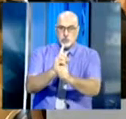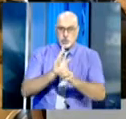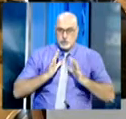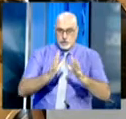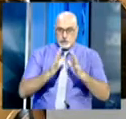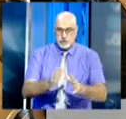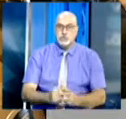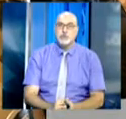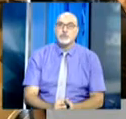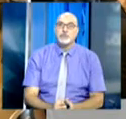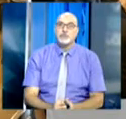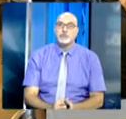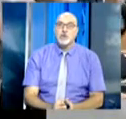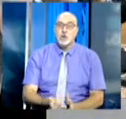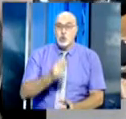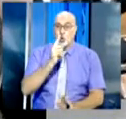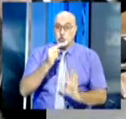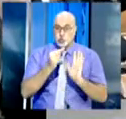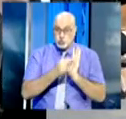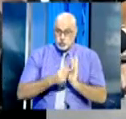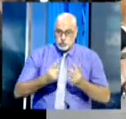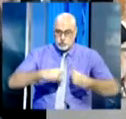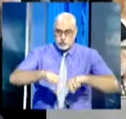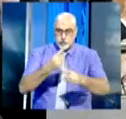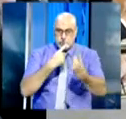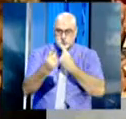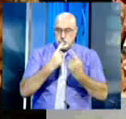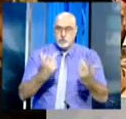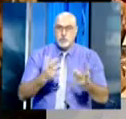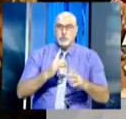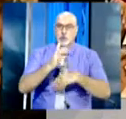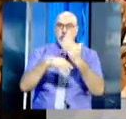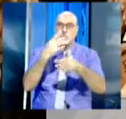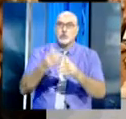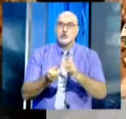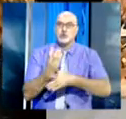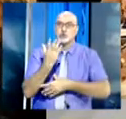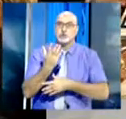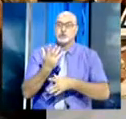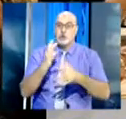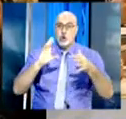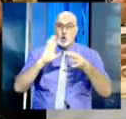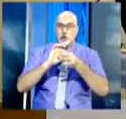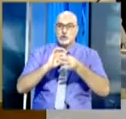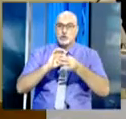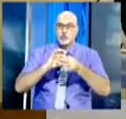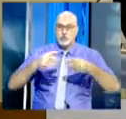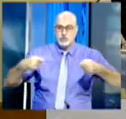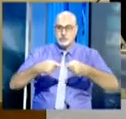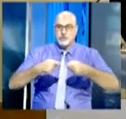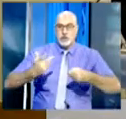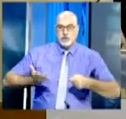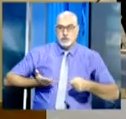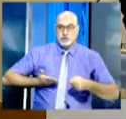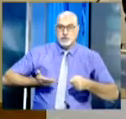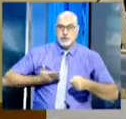وقد تركزت المحادثات حول سبل إضفاء ديناميكية جديدة على علاقات التعاون والصداقة بين